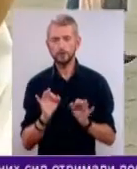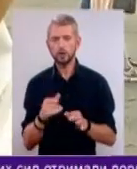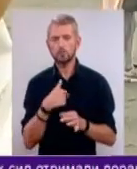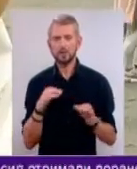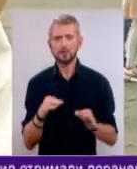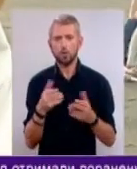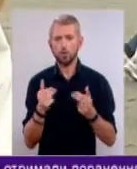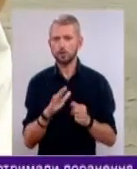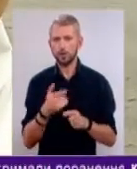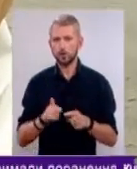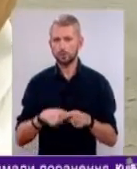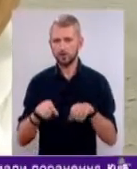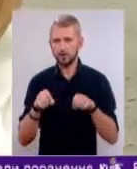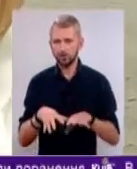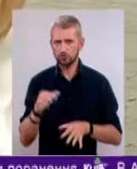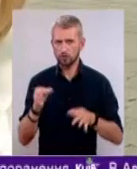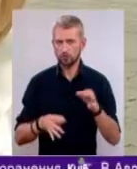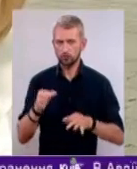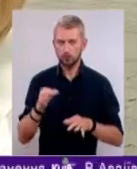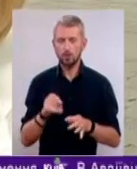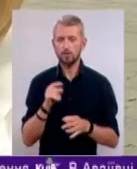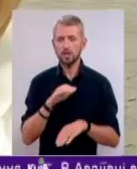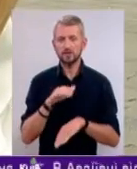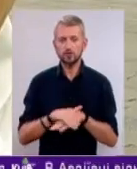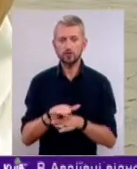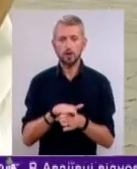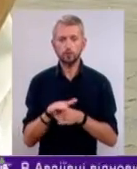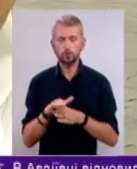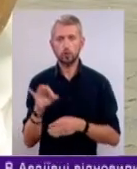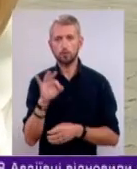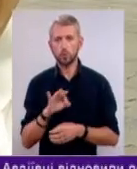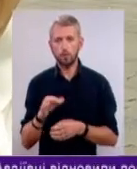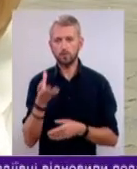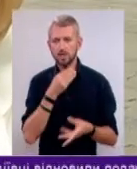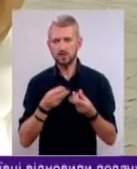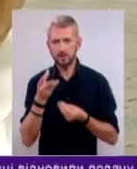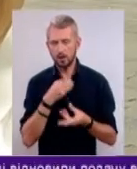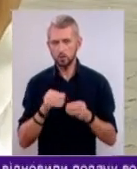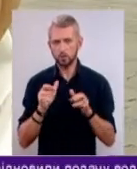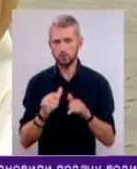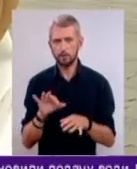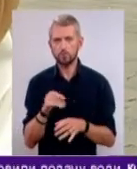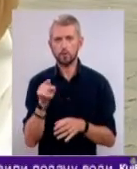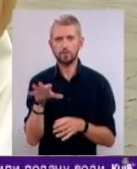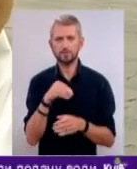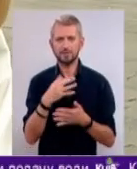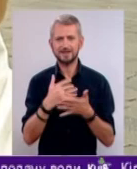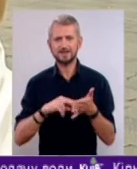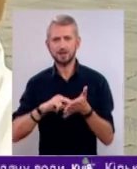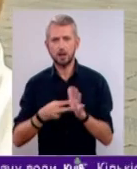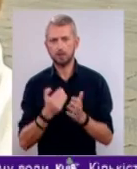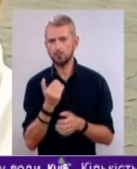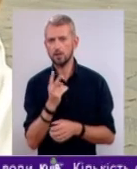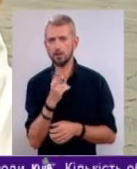визнаємо цей вирок. І він свідчить абсолютно про фальсифікацію справи, про ці сценарії КДБшні,